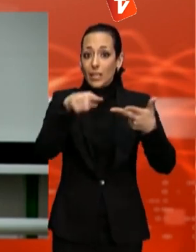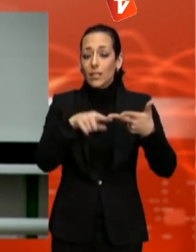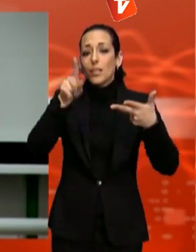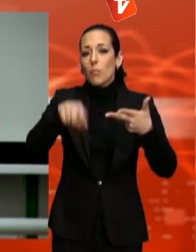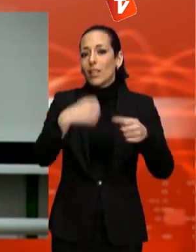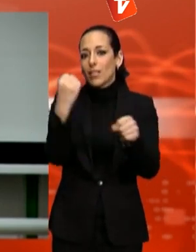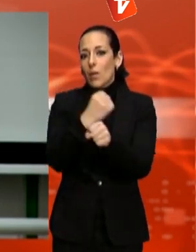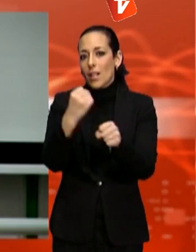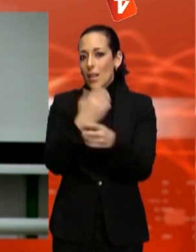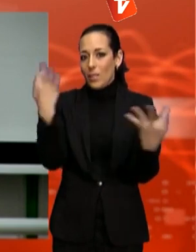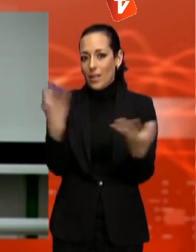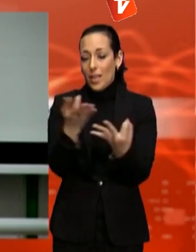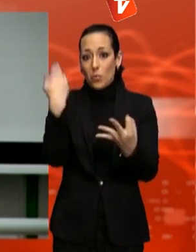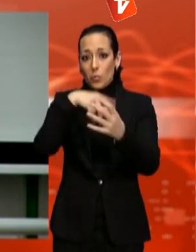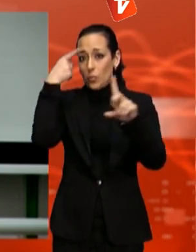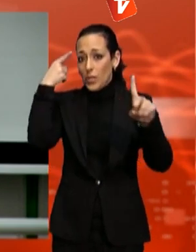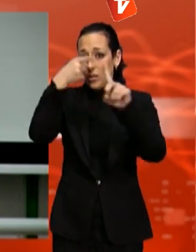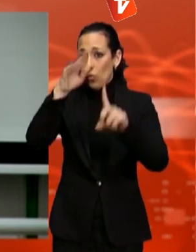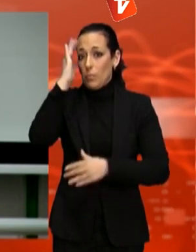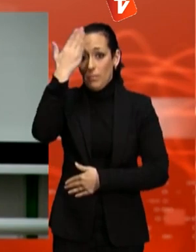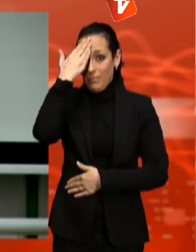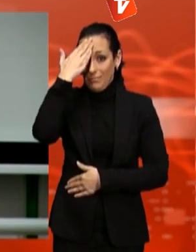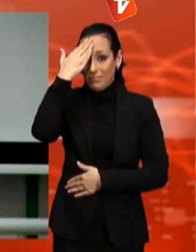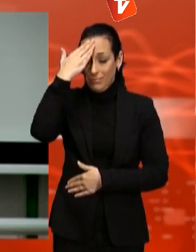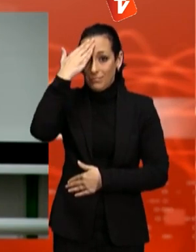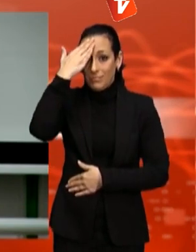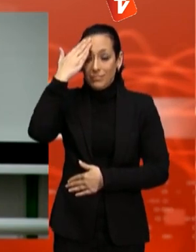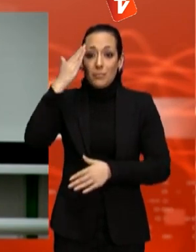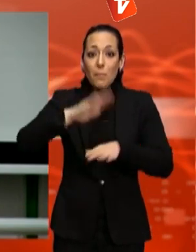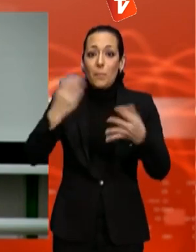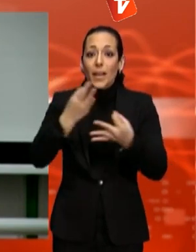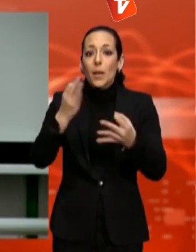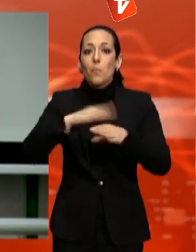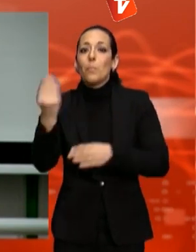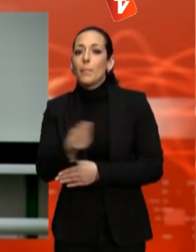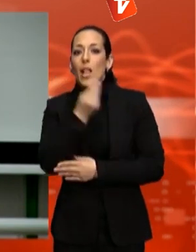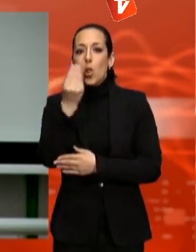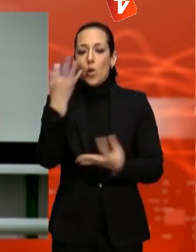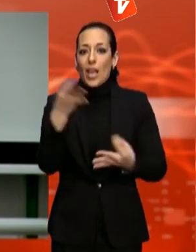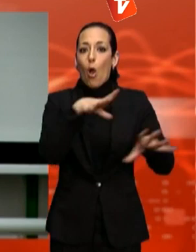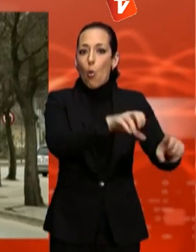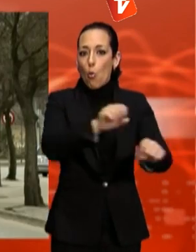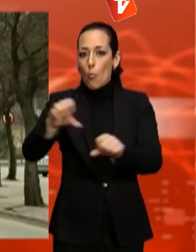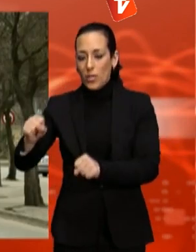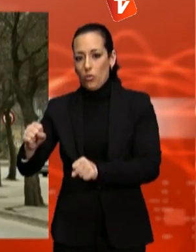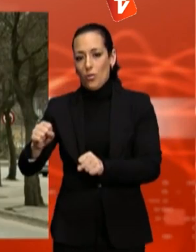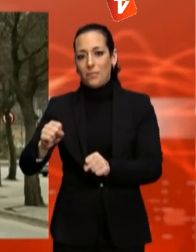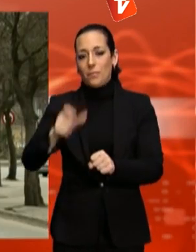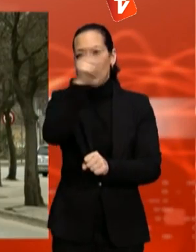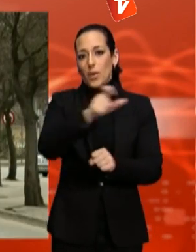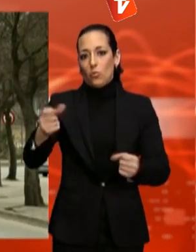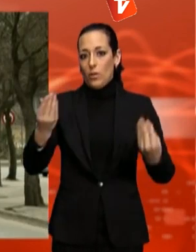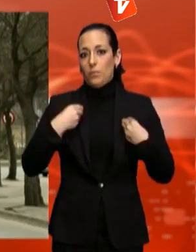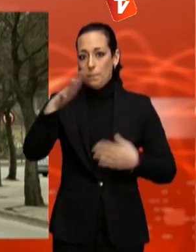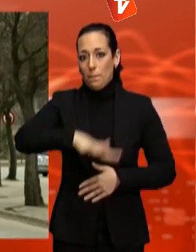objectiu per millorar l'ocupació dels nostres veïns i veïnes. Aquest any, el CIT vol